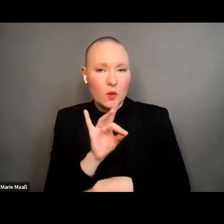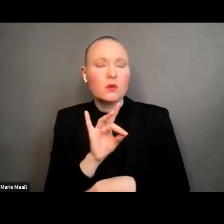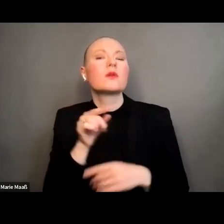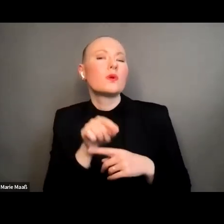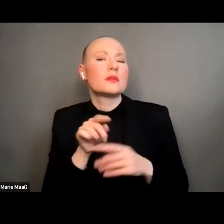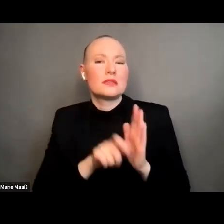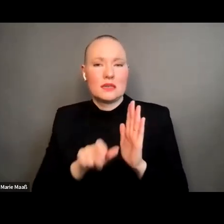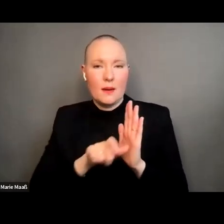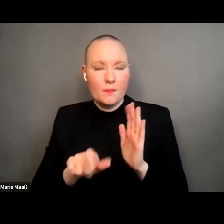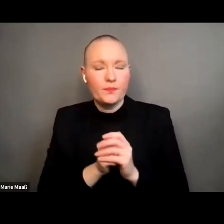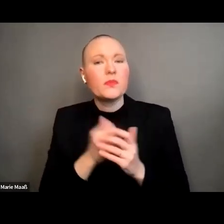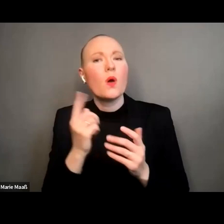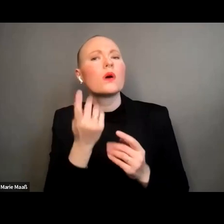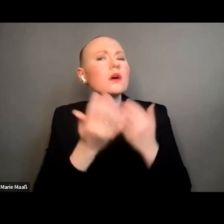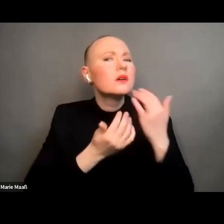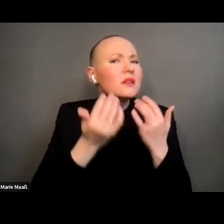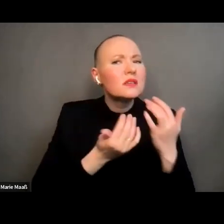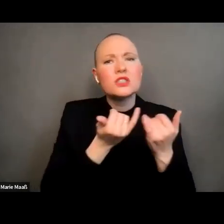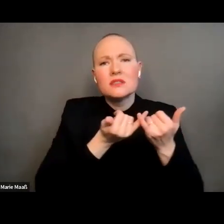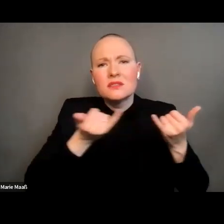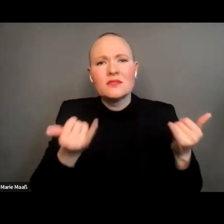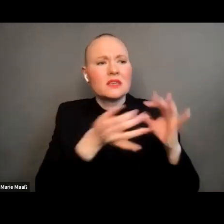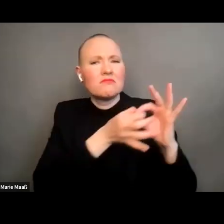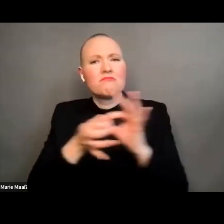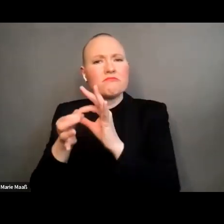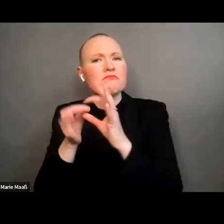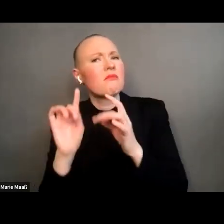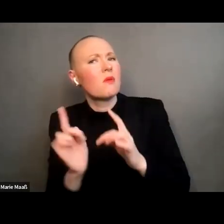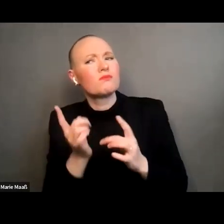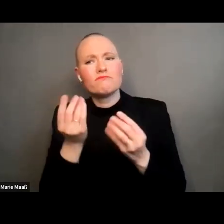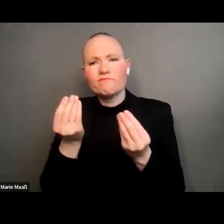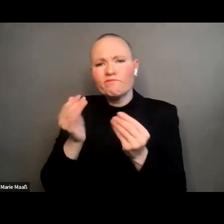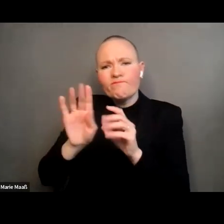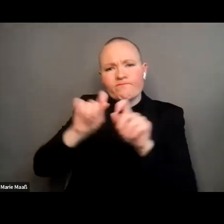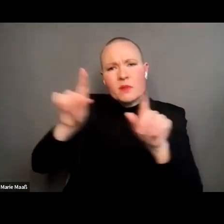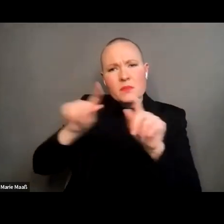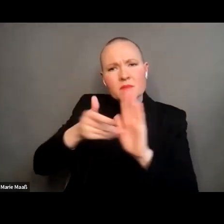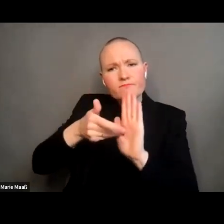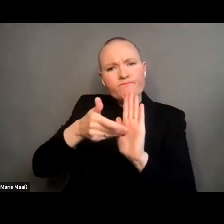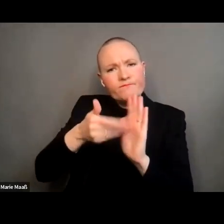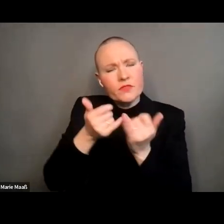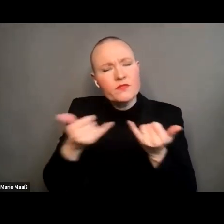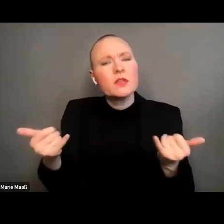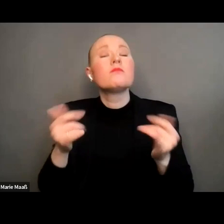praktiken die dort geteilt werden und um die funktionsweisen der plattform